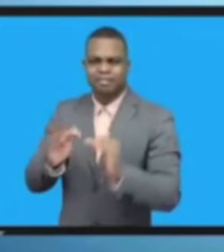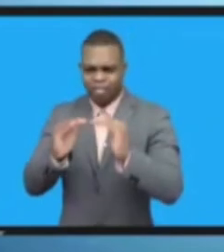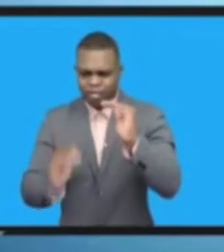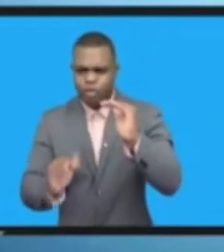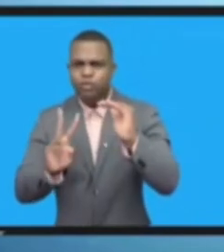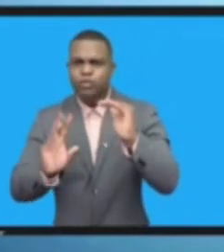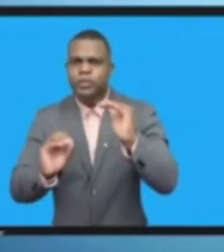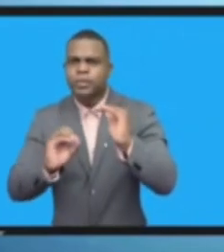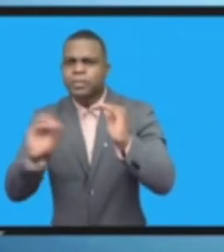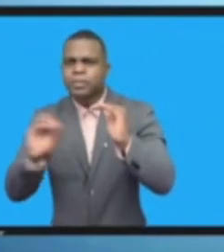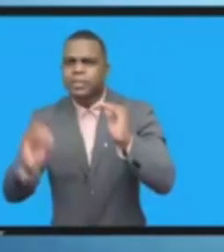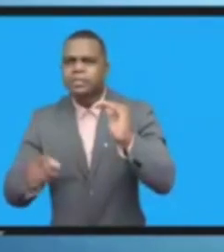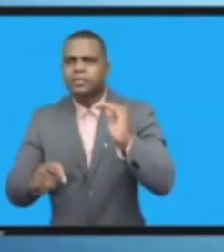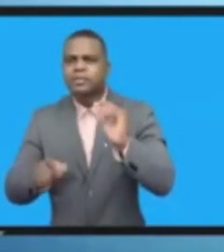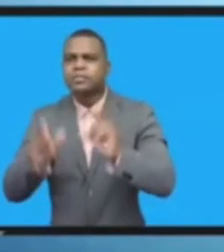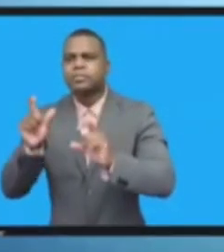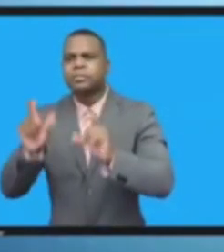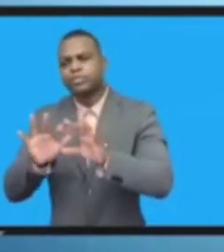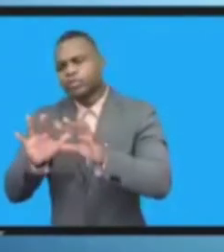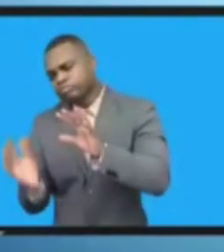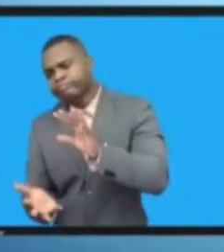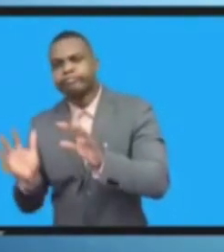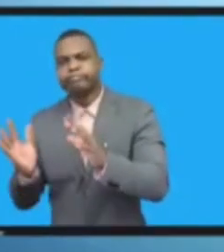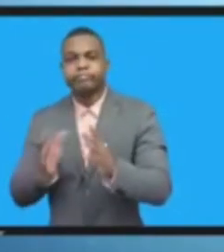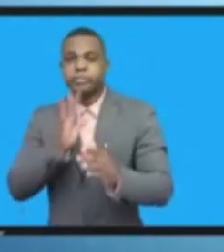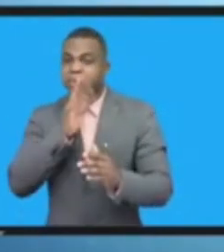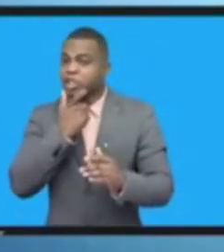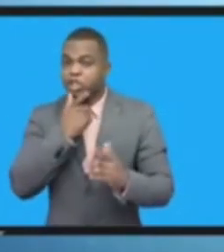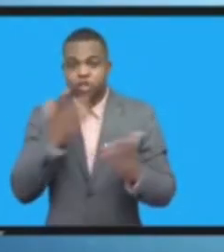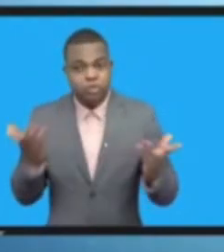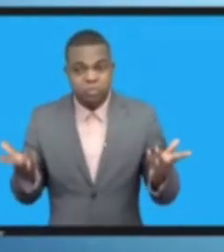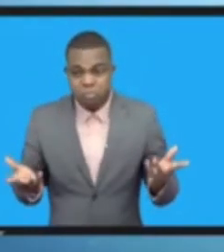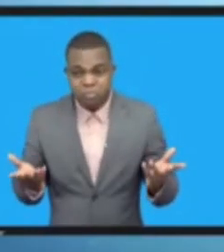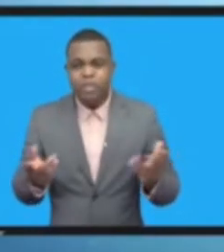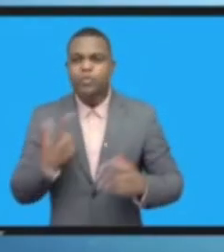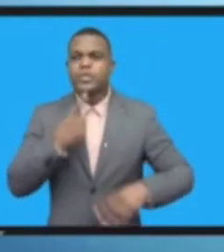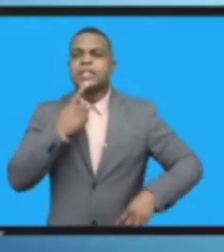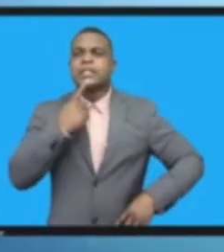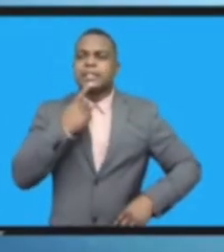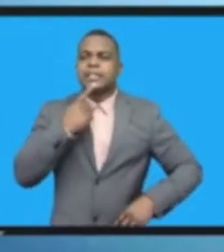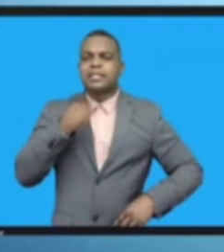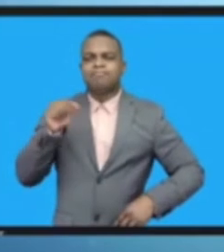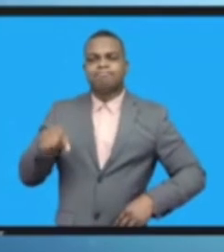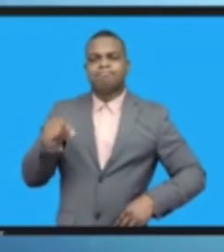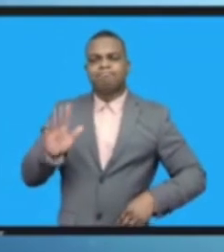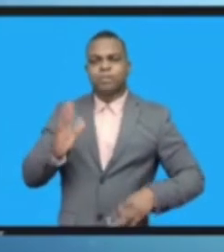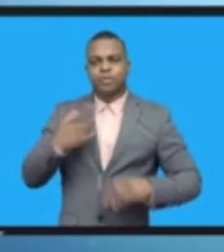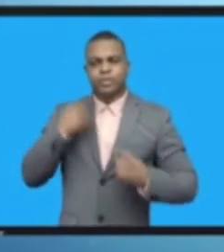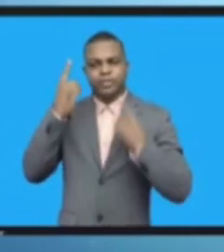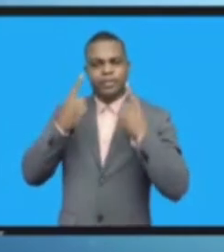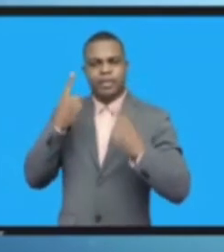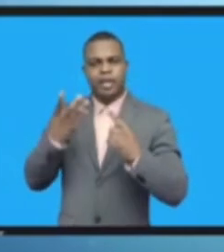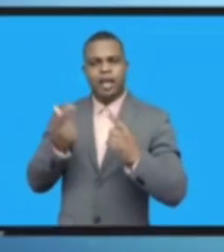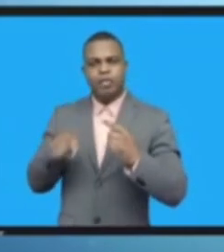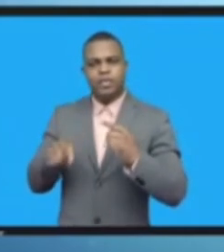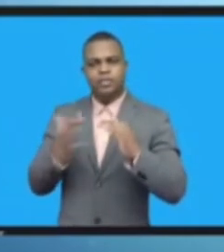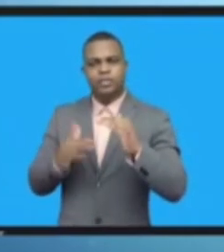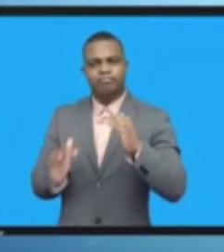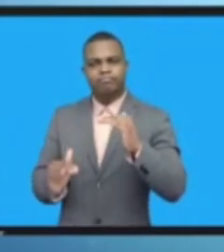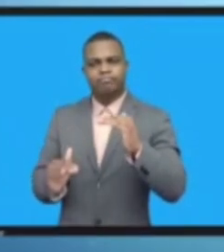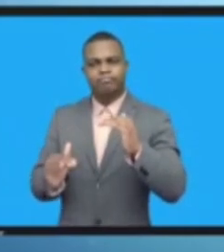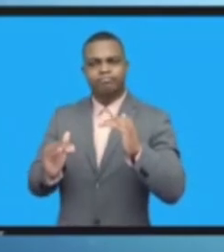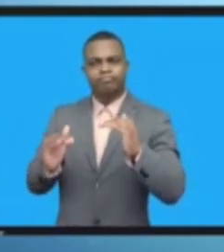الإنجليزية والتغير الأساسي الذي سنحدثه في